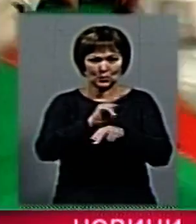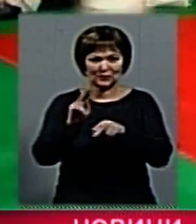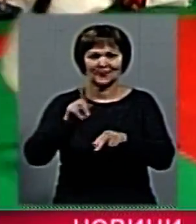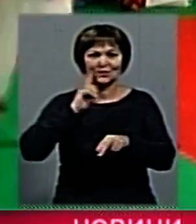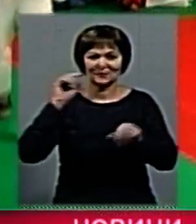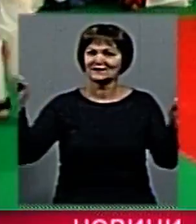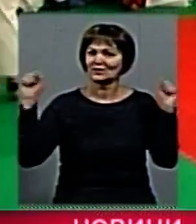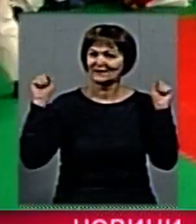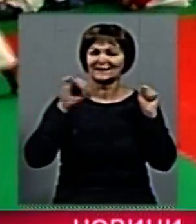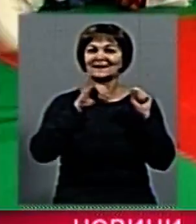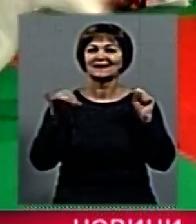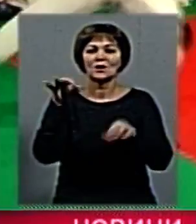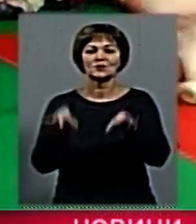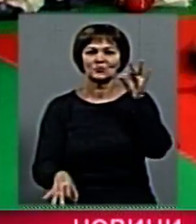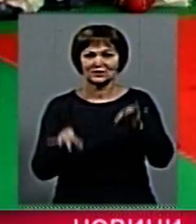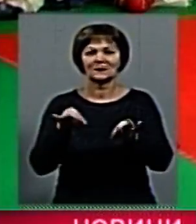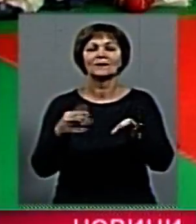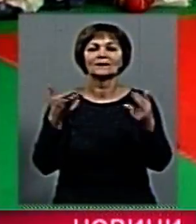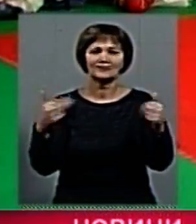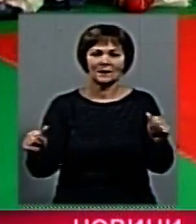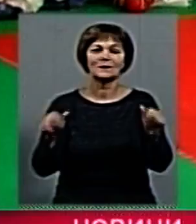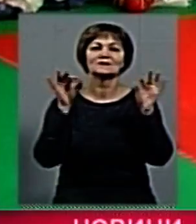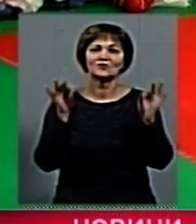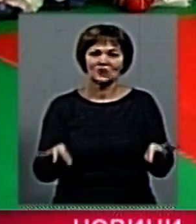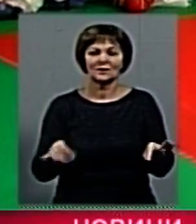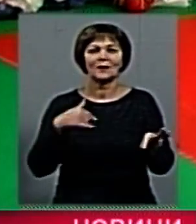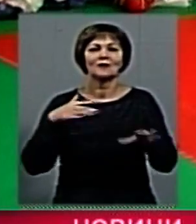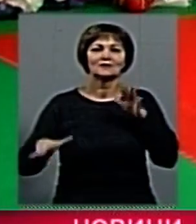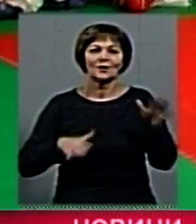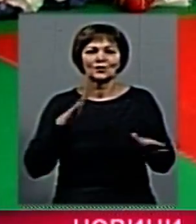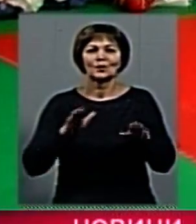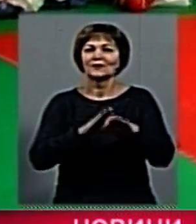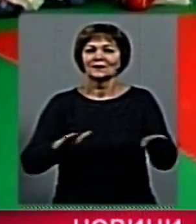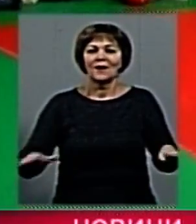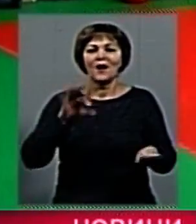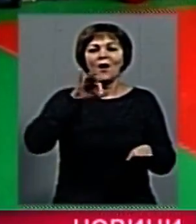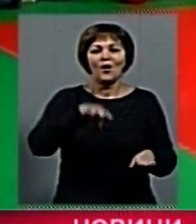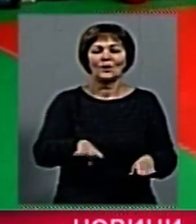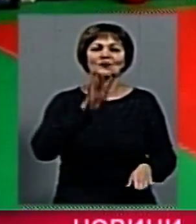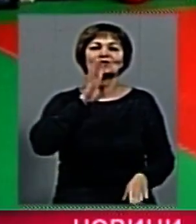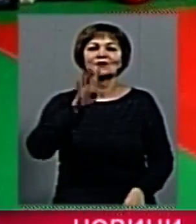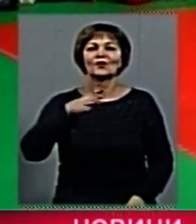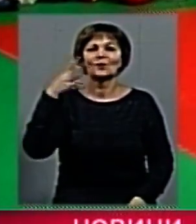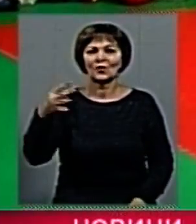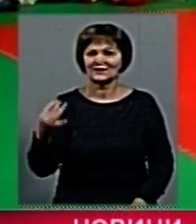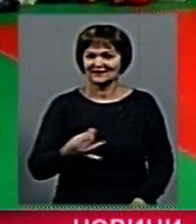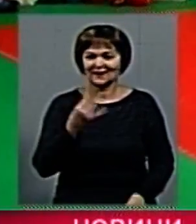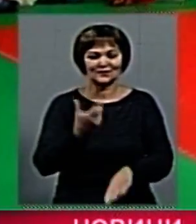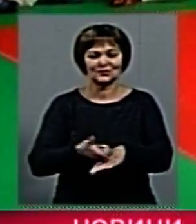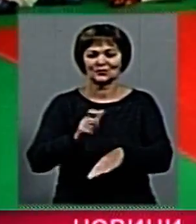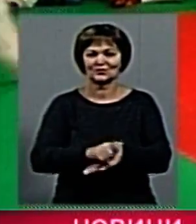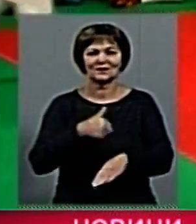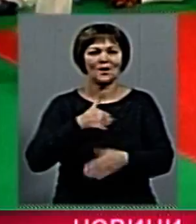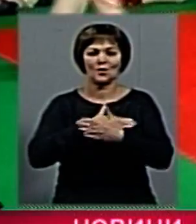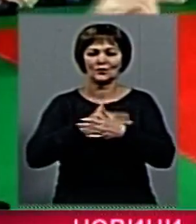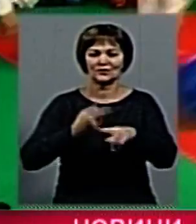спортсменів, і судите ці змагання? Так, звичайно, треную діток від 4 років. Цікаво? Дуже. Люблю